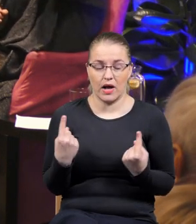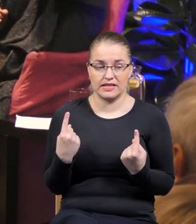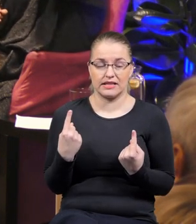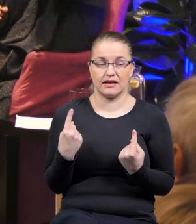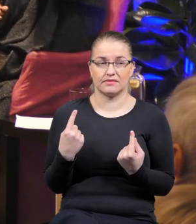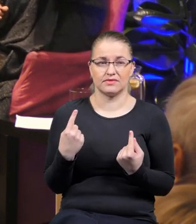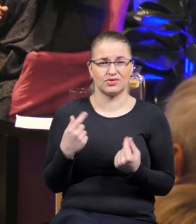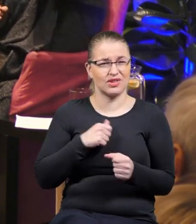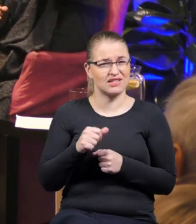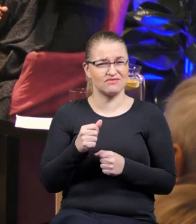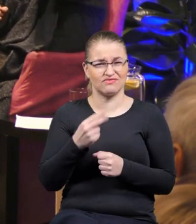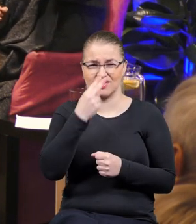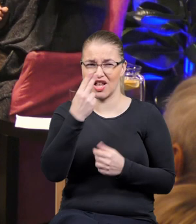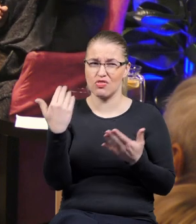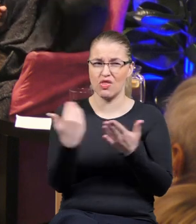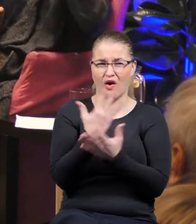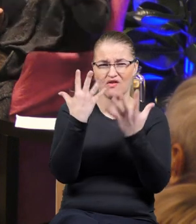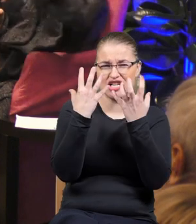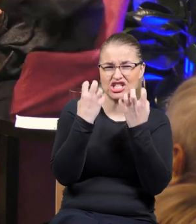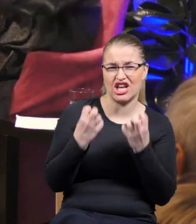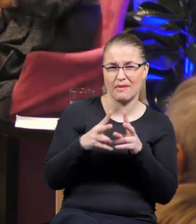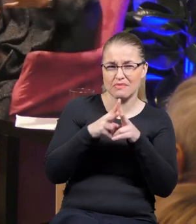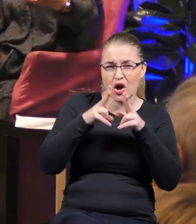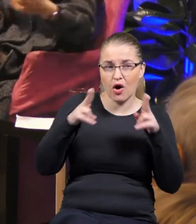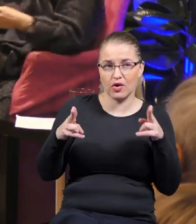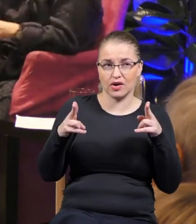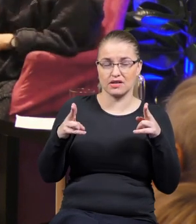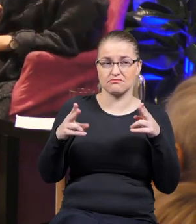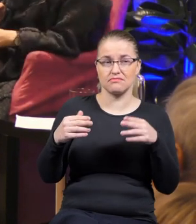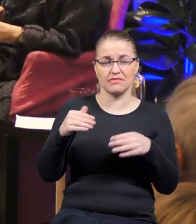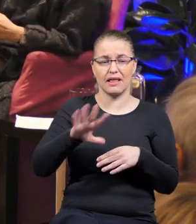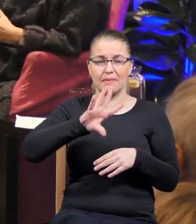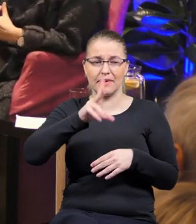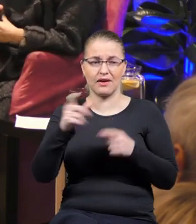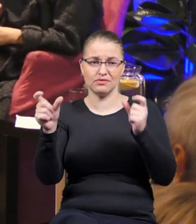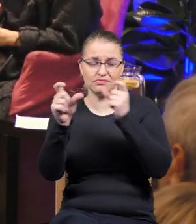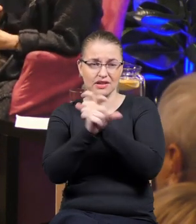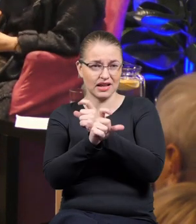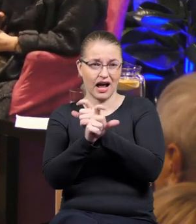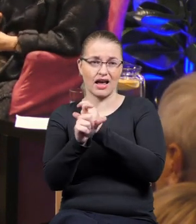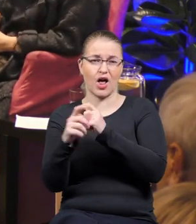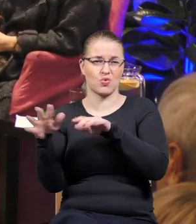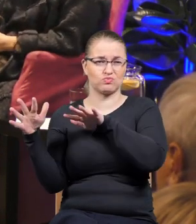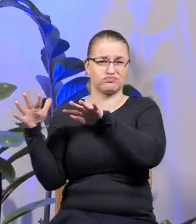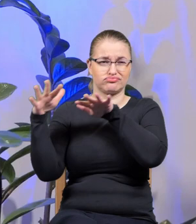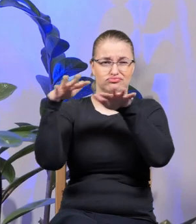mroków, nowych mroków, które zalały ten piękny, niż inny kraj, o którym mówi Martin.